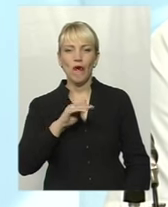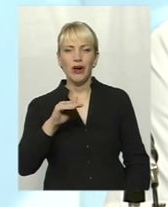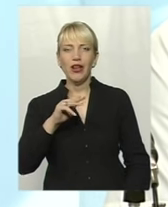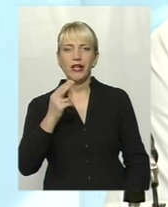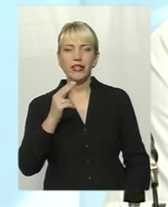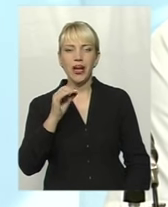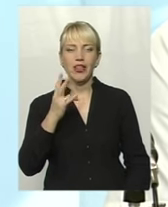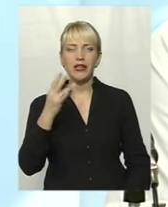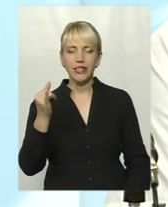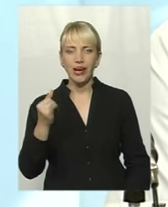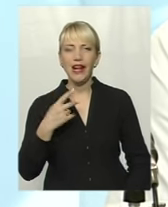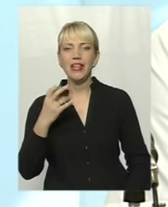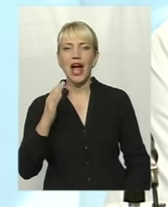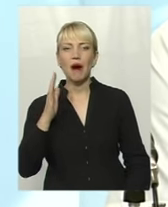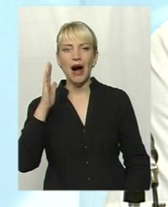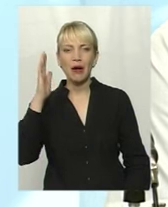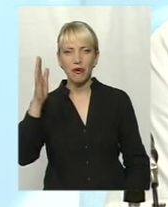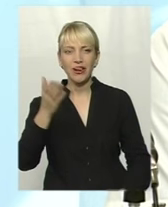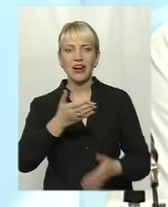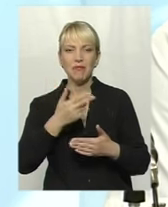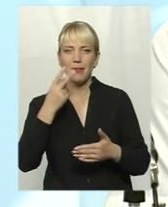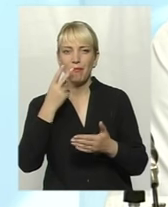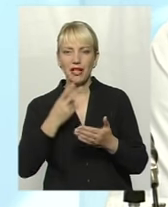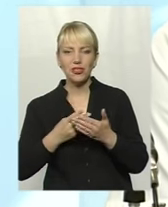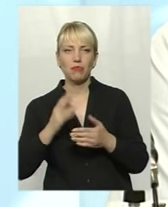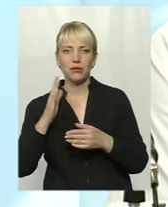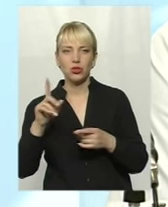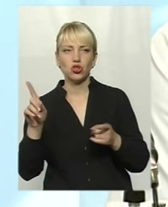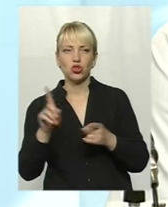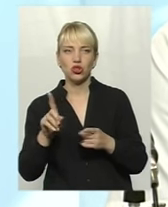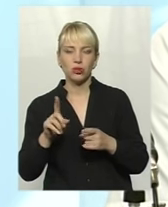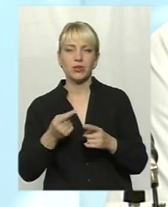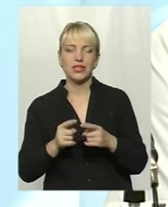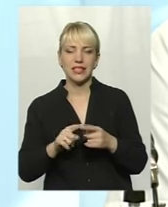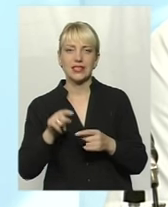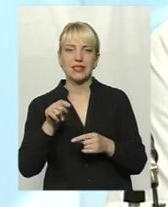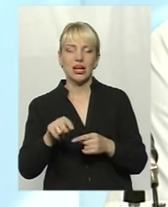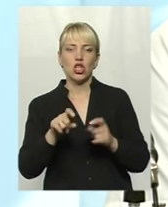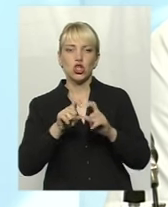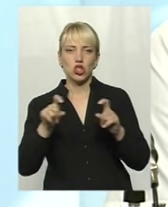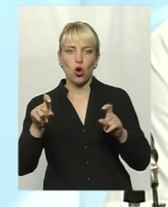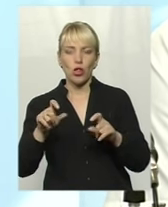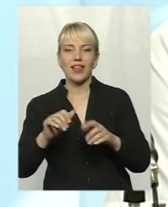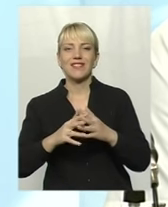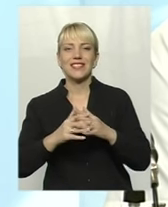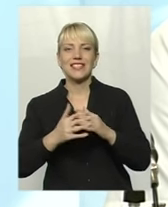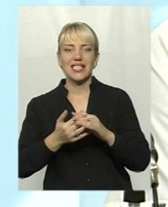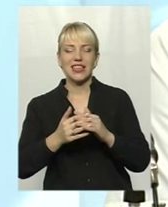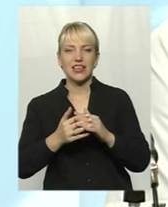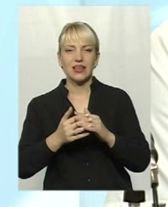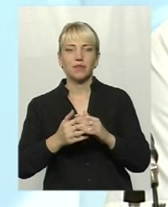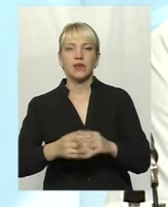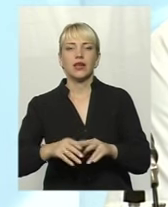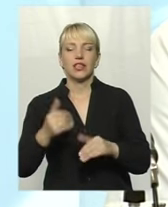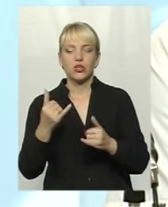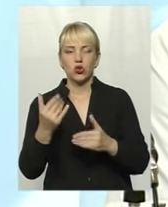І на майбутнє, як ми бачимо, перспектива буде іменно цієї школи, іменно села Стувщинці. І на сьогоднішній день ми виділили